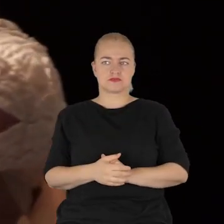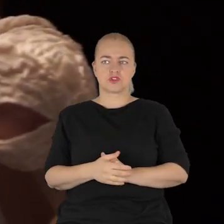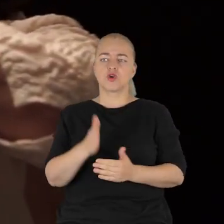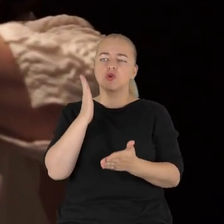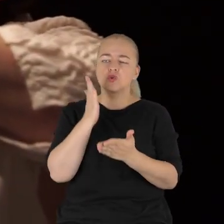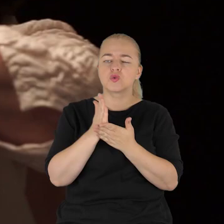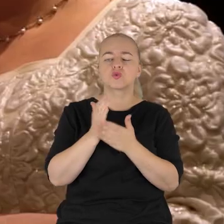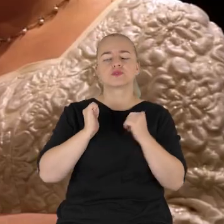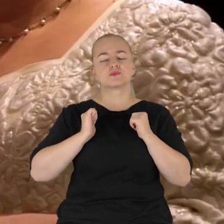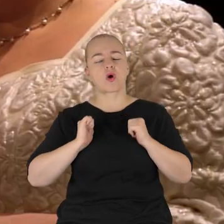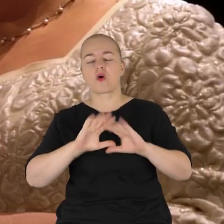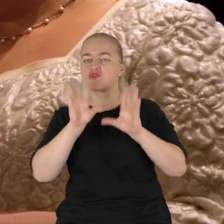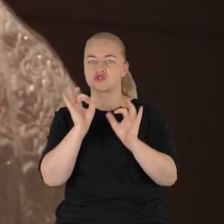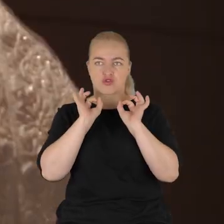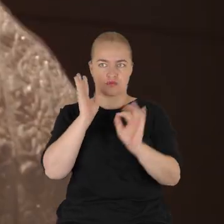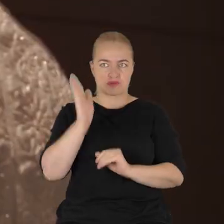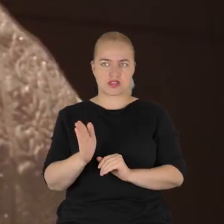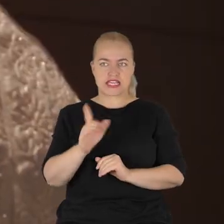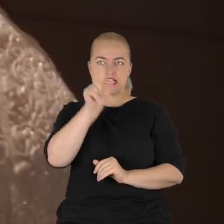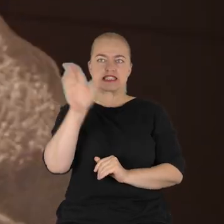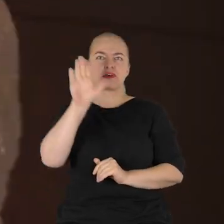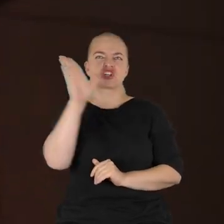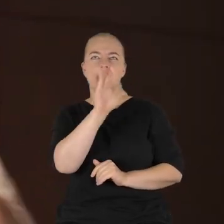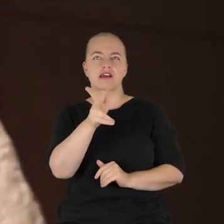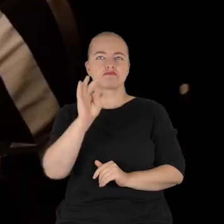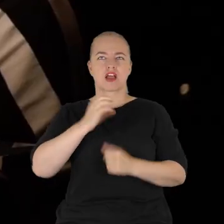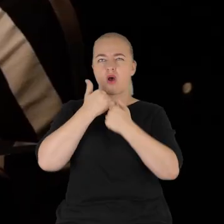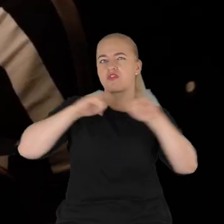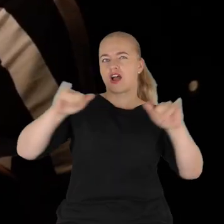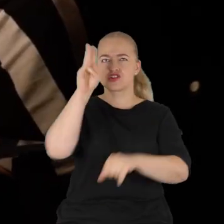Wszystko będzie z Wyszyk. Nasz dzienny policjant.